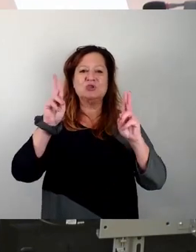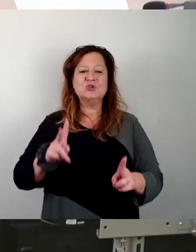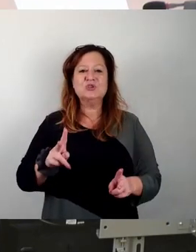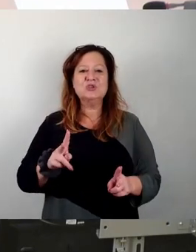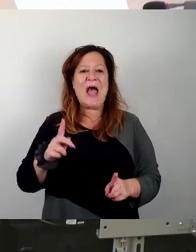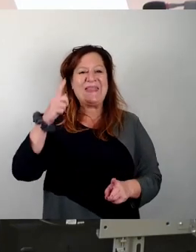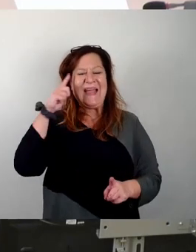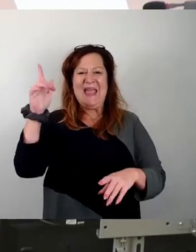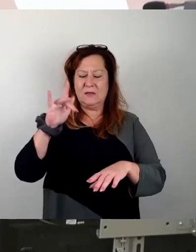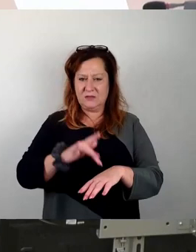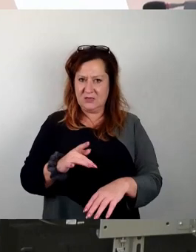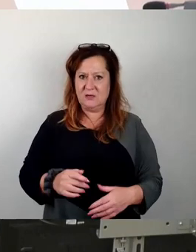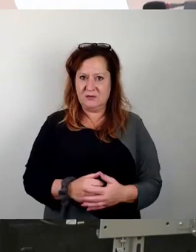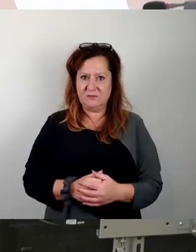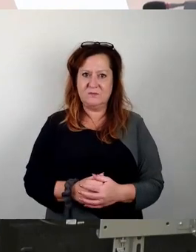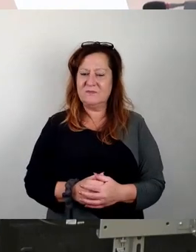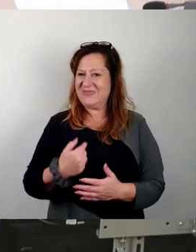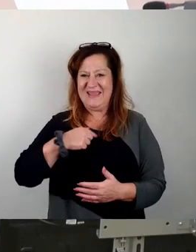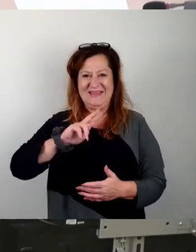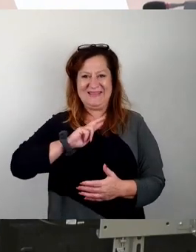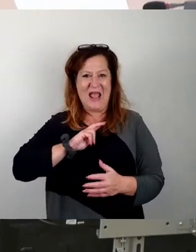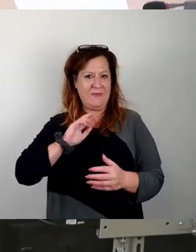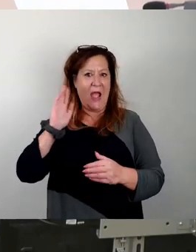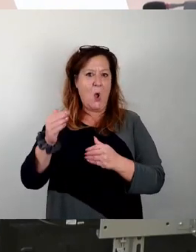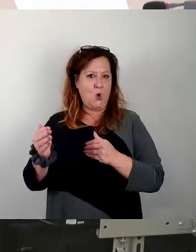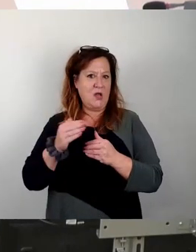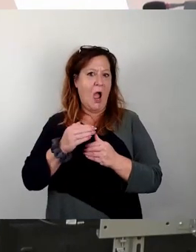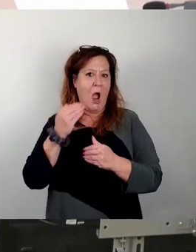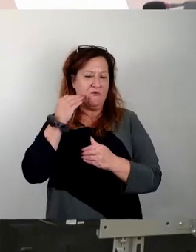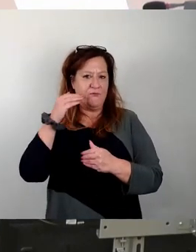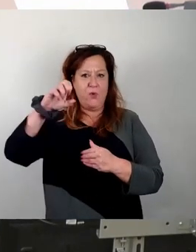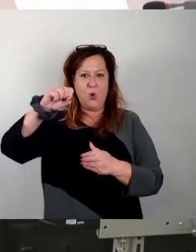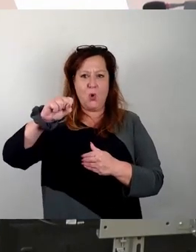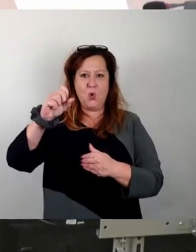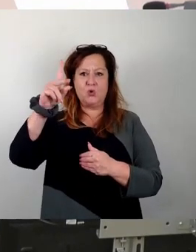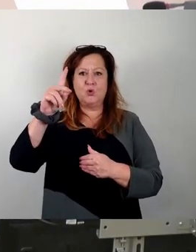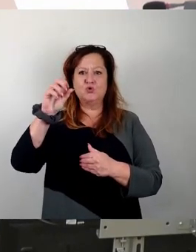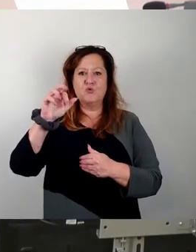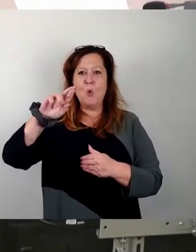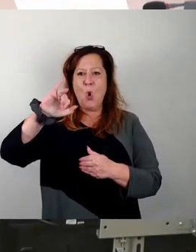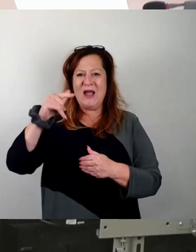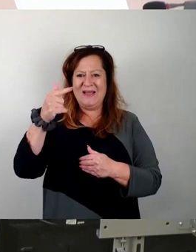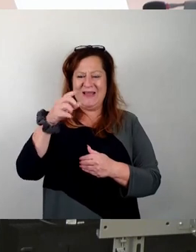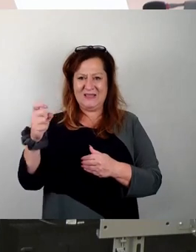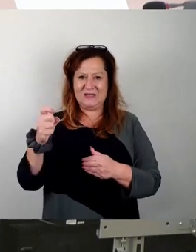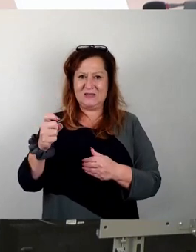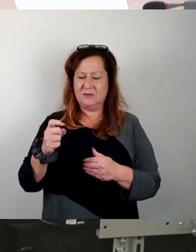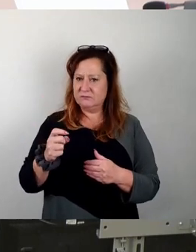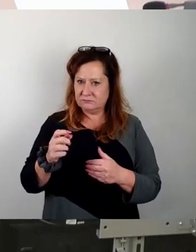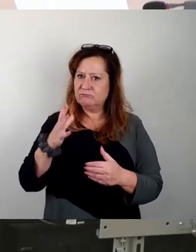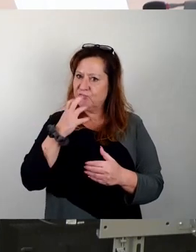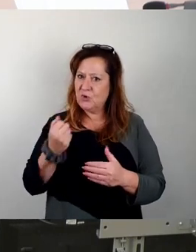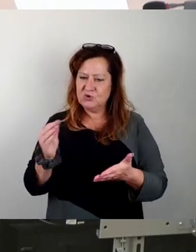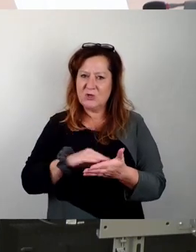wieder wichtig. Ich wohne ja auch da in der Nähe von Spurwitz und möchte deswegen aus meiner Sicht noch etwas dazu sagen. Als erstes ist es mir wichtig